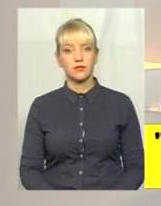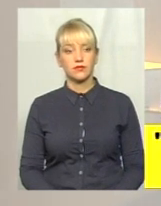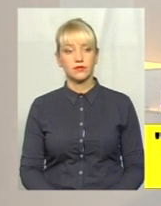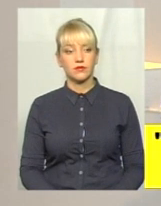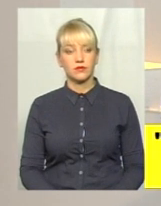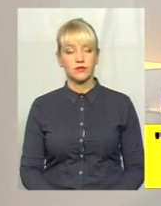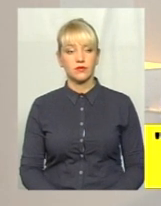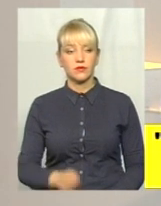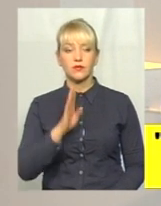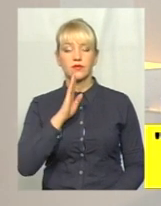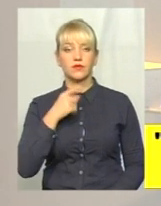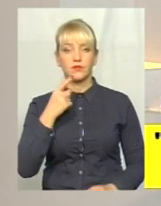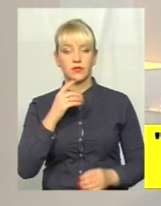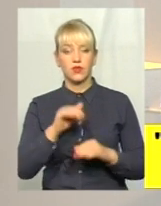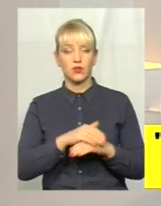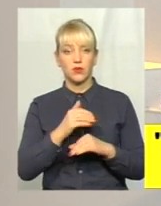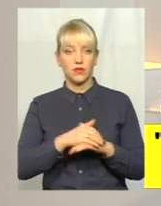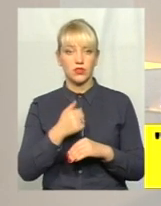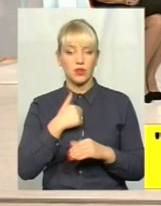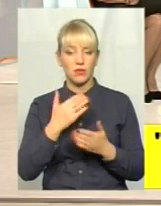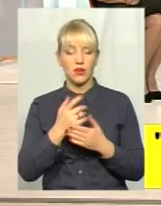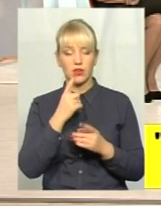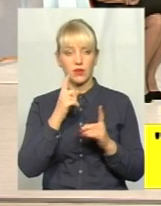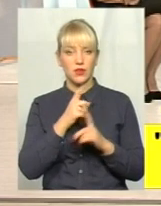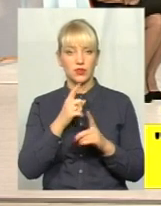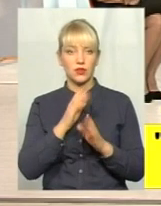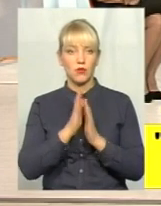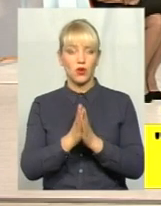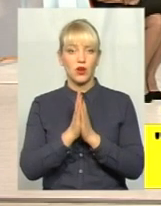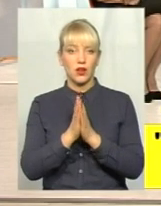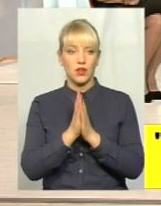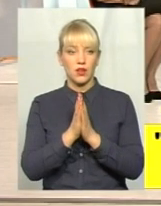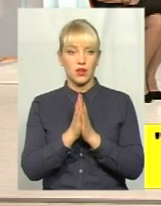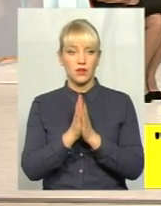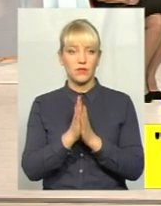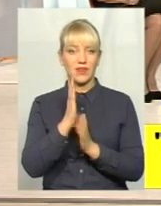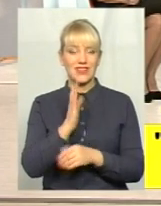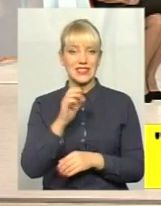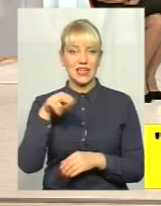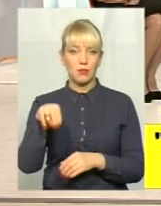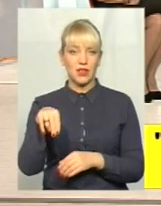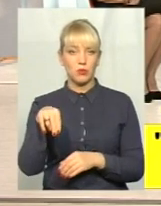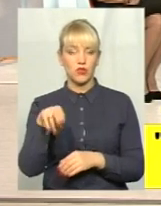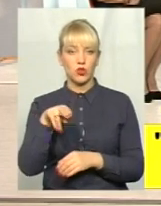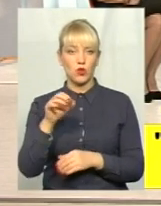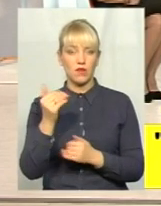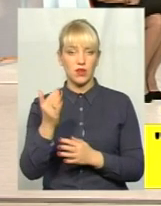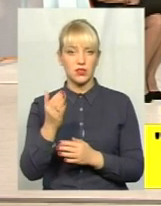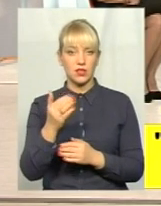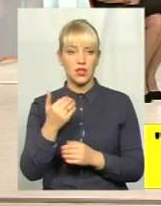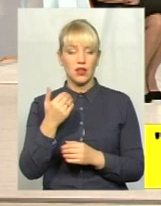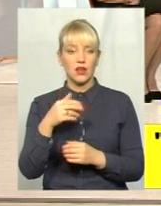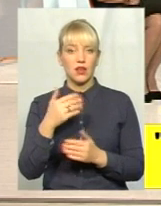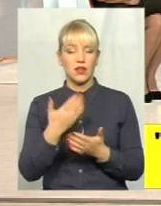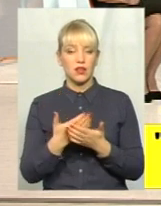Доброго вечора. Добрий вечір. Я маю спілька невеличкі прохання, власне, споведу, чи до вас. Нібито закон